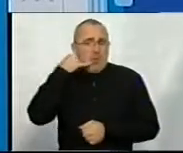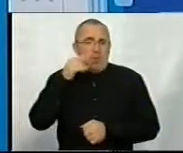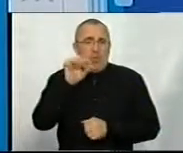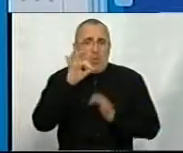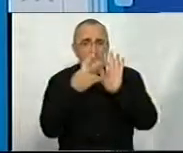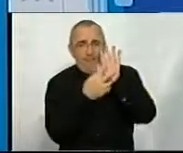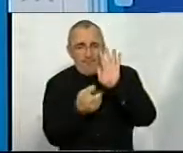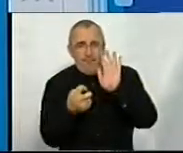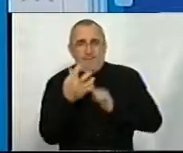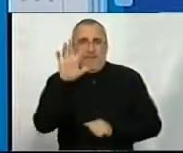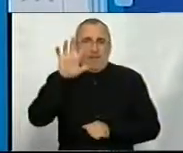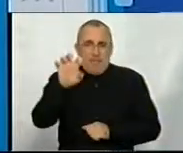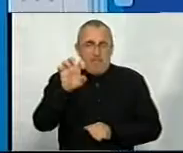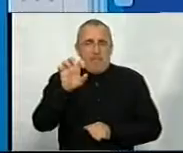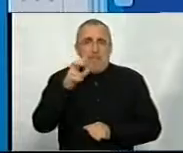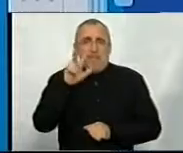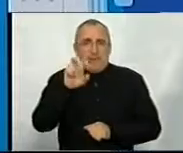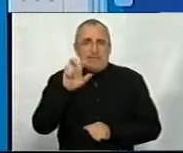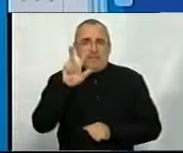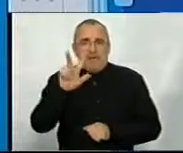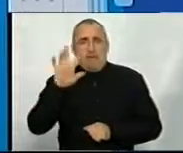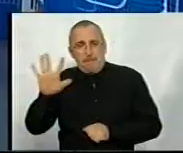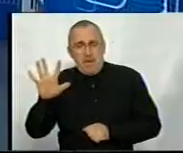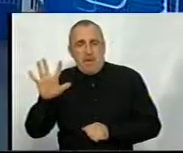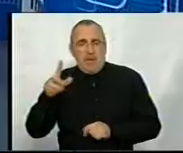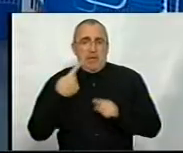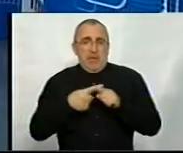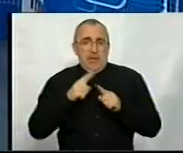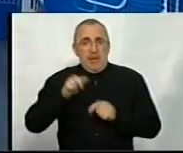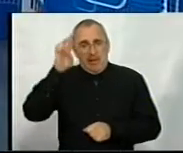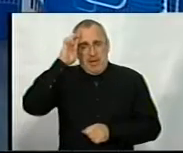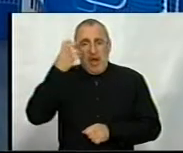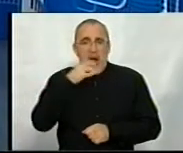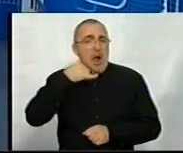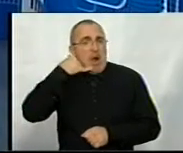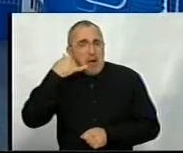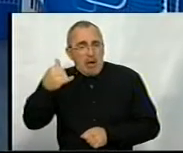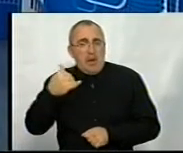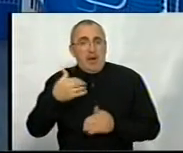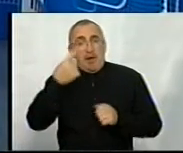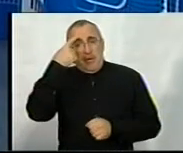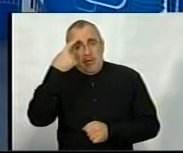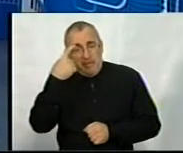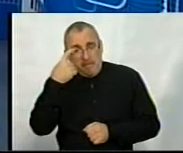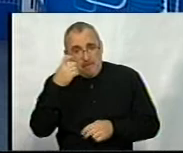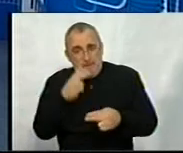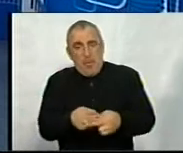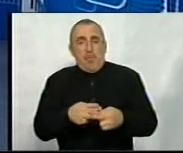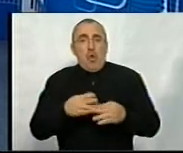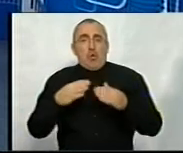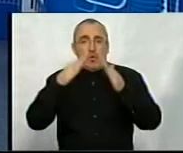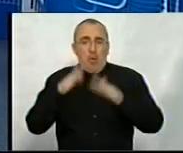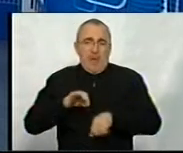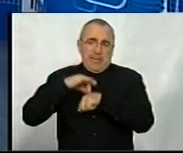0800-500-335. Тобто, це національна гаряча лінія із попередження домашнього насилля.